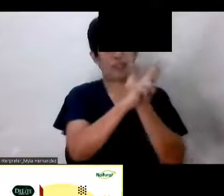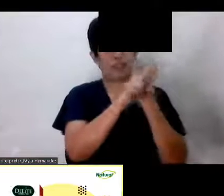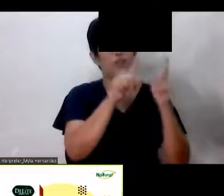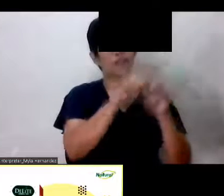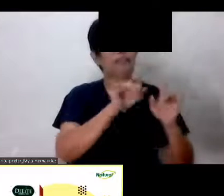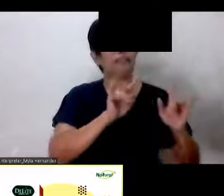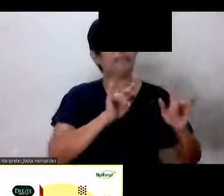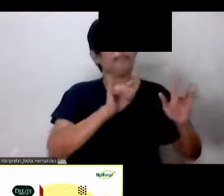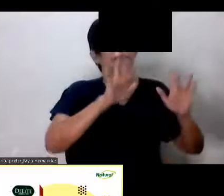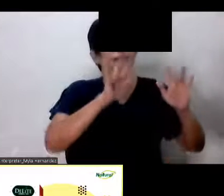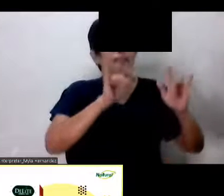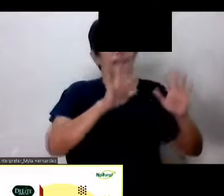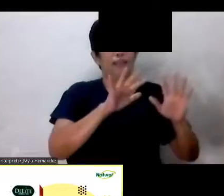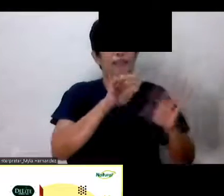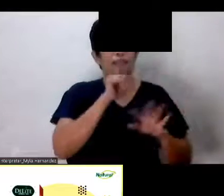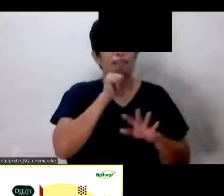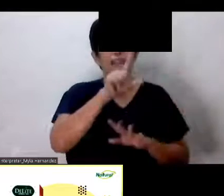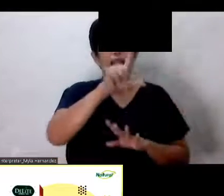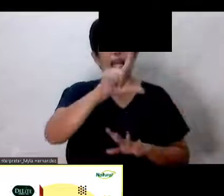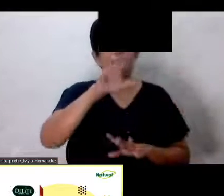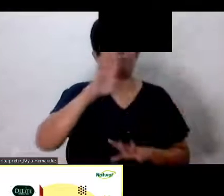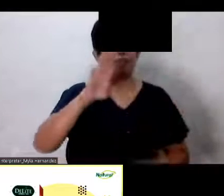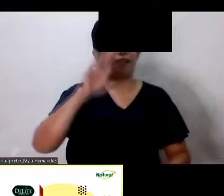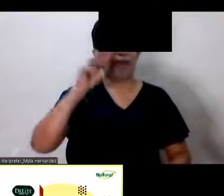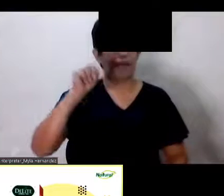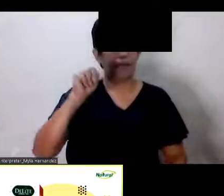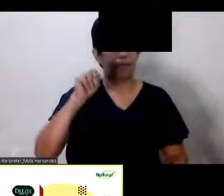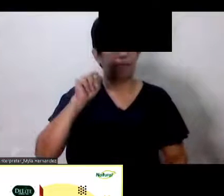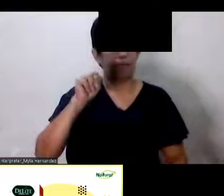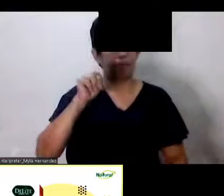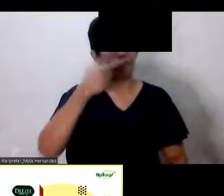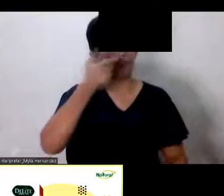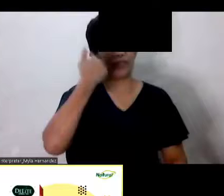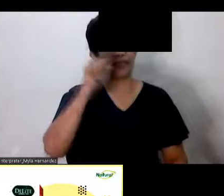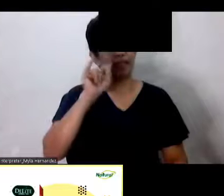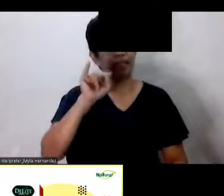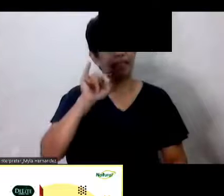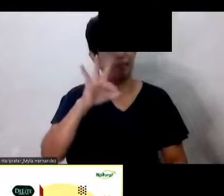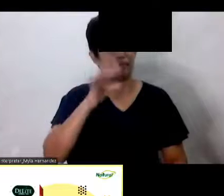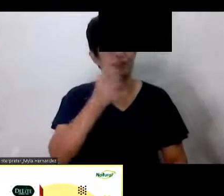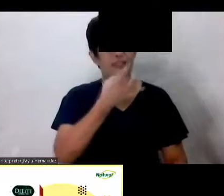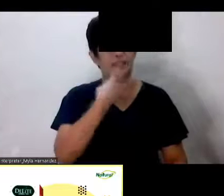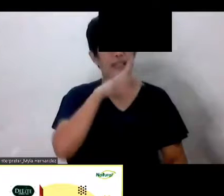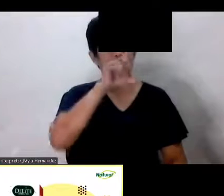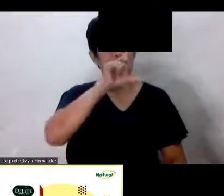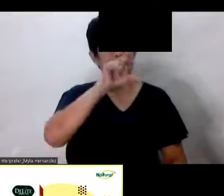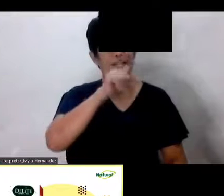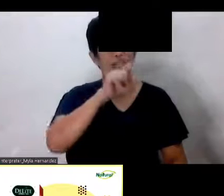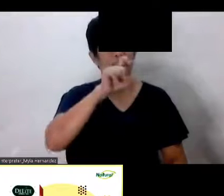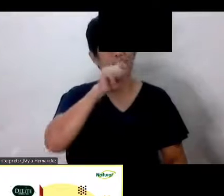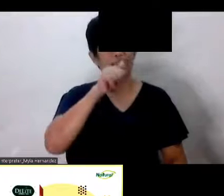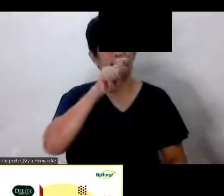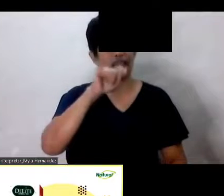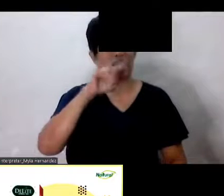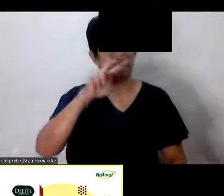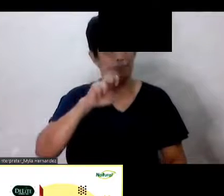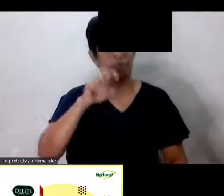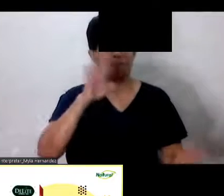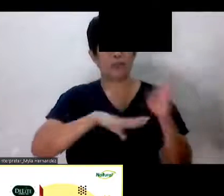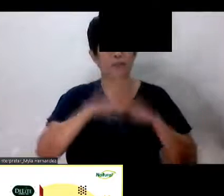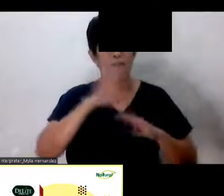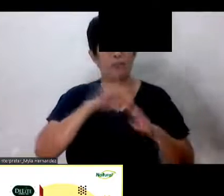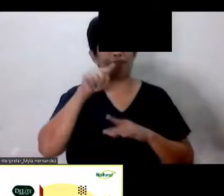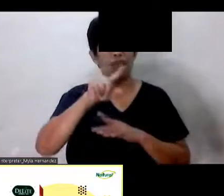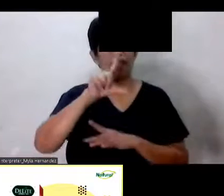hawa At hindi siya LBM Okay Kasi pag uminom kayo ng laxative Ang problema nun LBM At